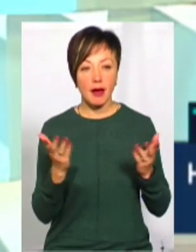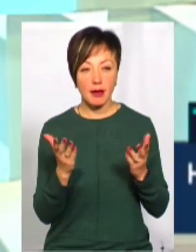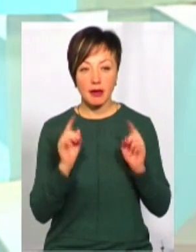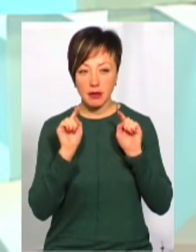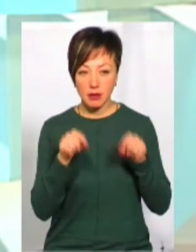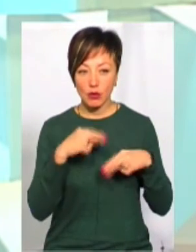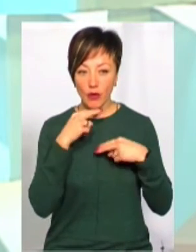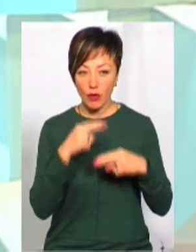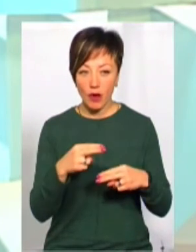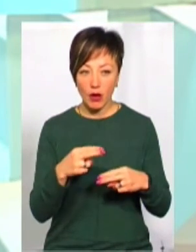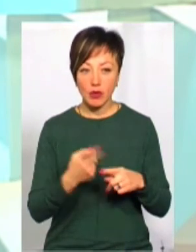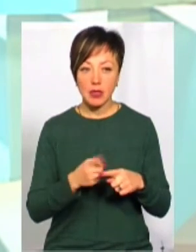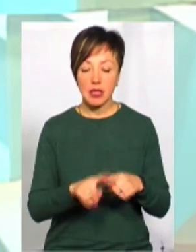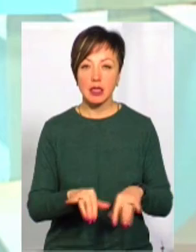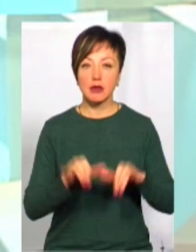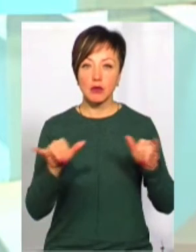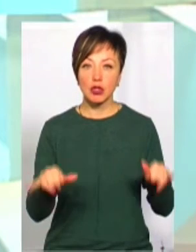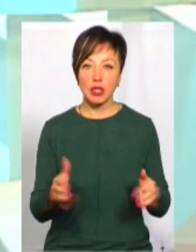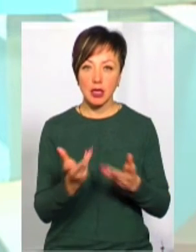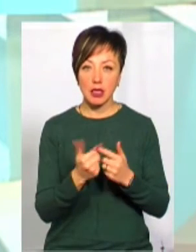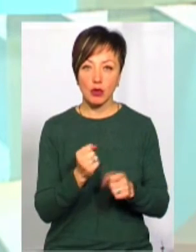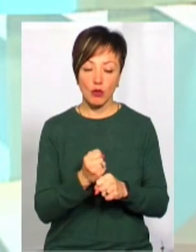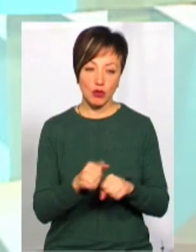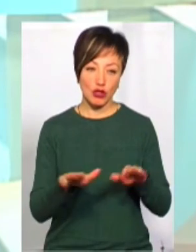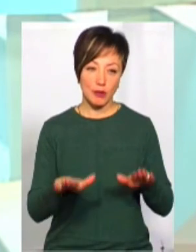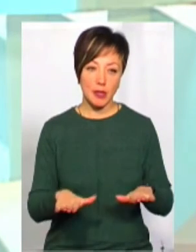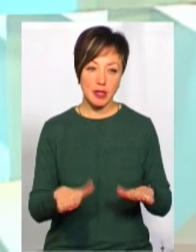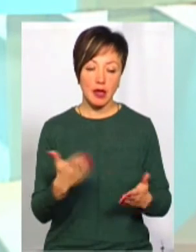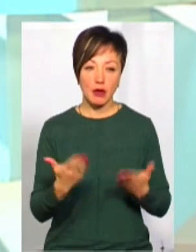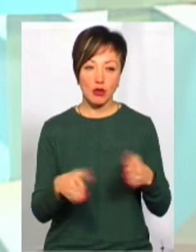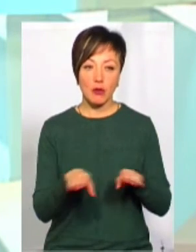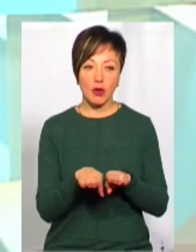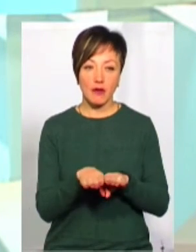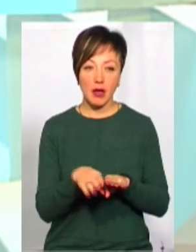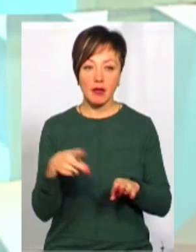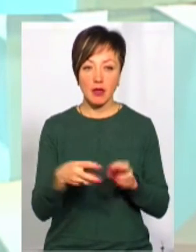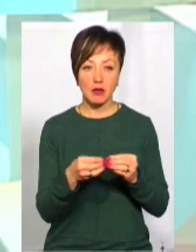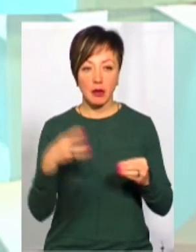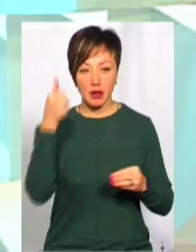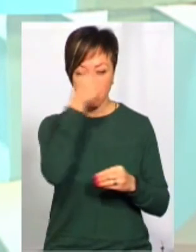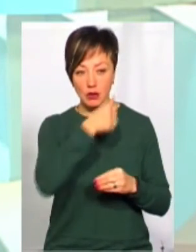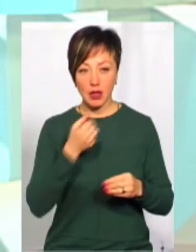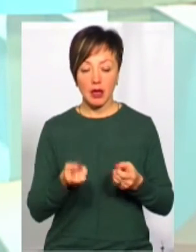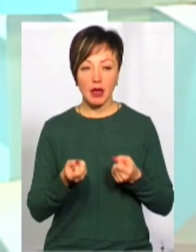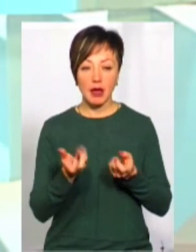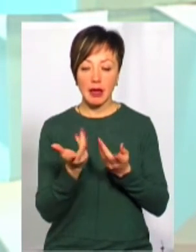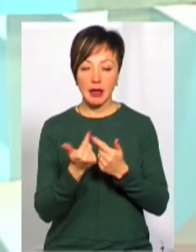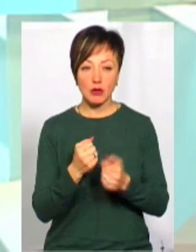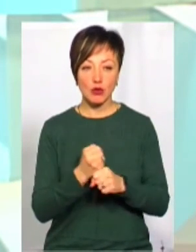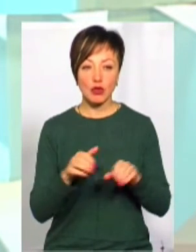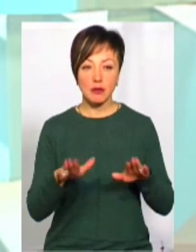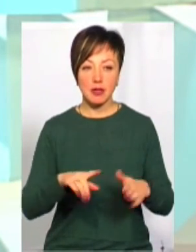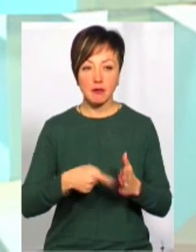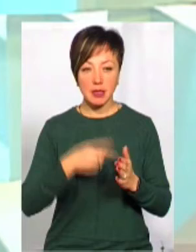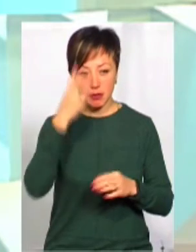акцентувати вагу, звичайно, це збільшення кількості робочих місць. Якщо порівнятися з 2015 роком, кількість робочих місць